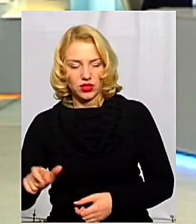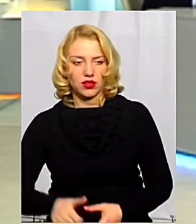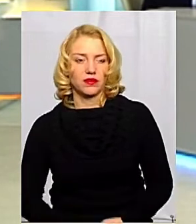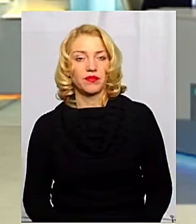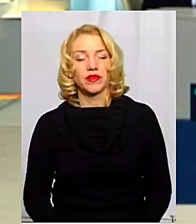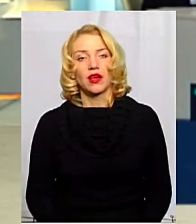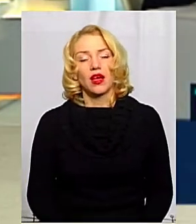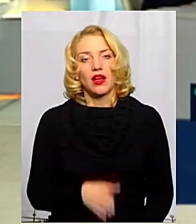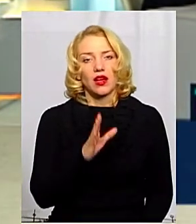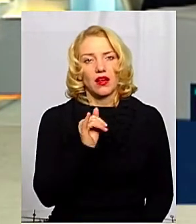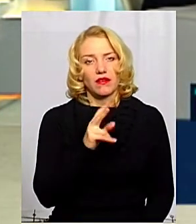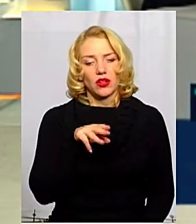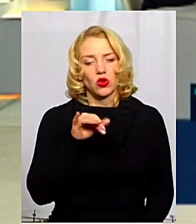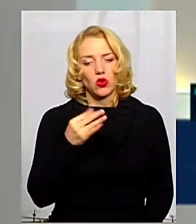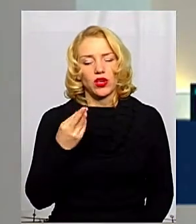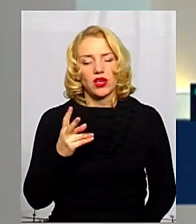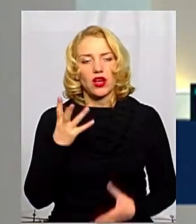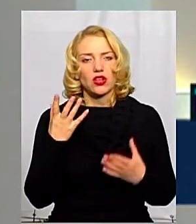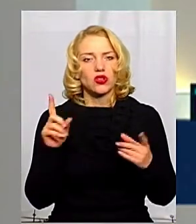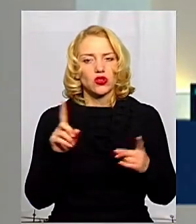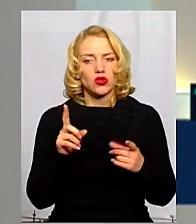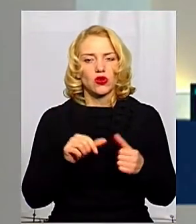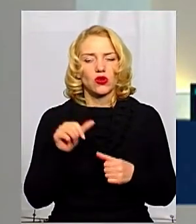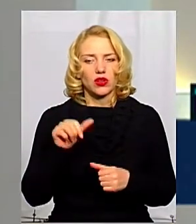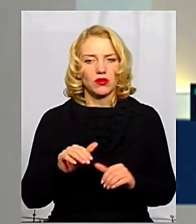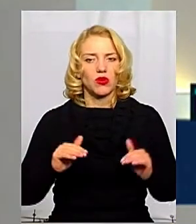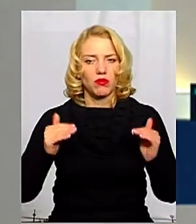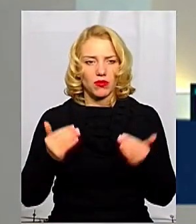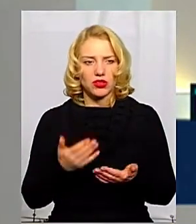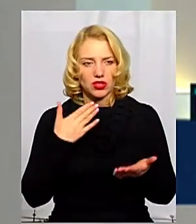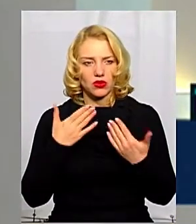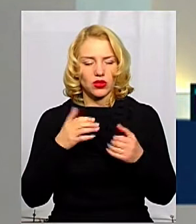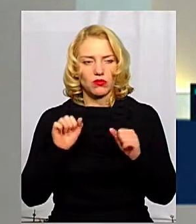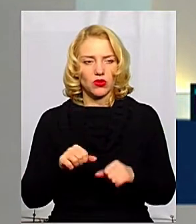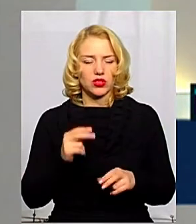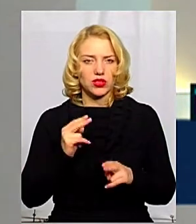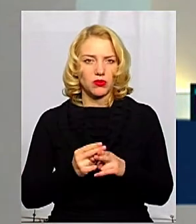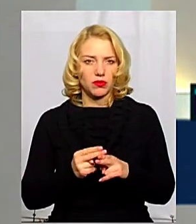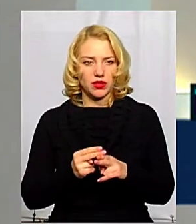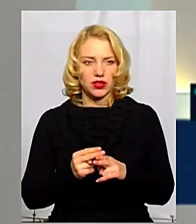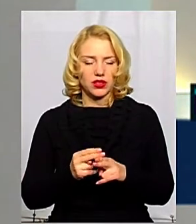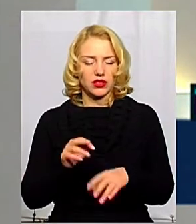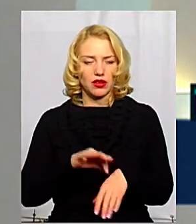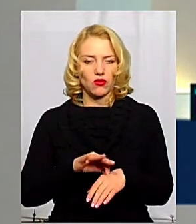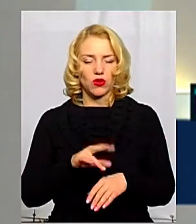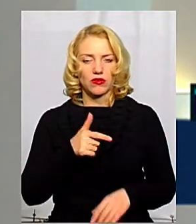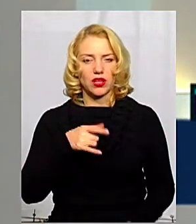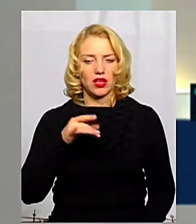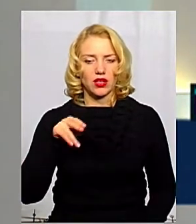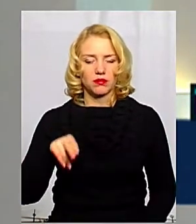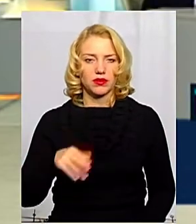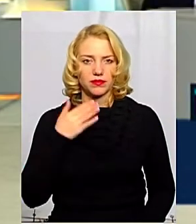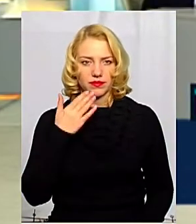Пані Вікторія, а що, крім обмеження контакту, може запобігти захворюванню на грип?